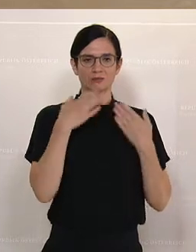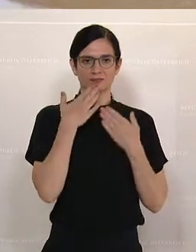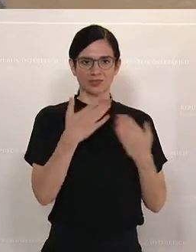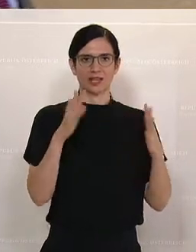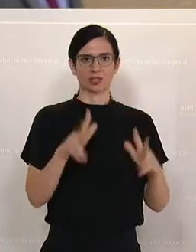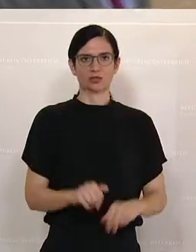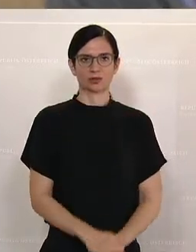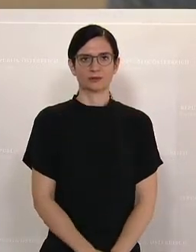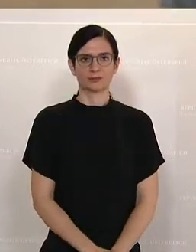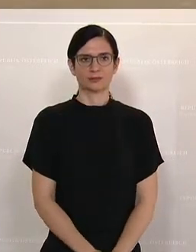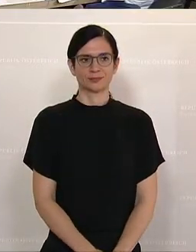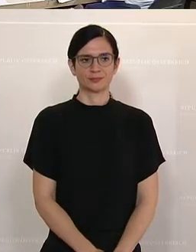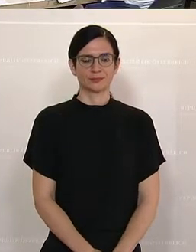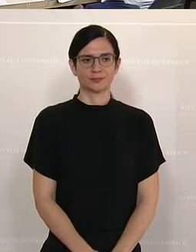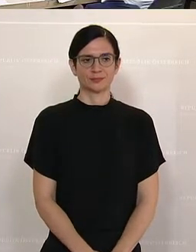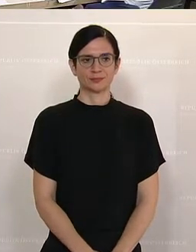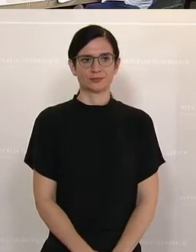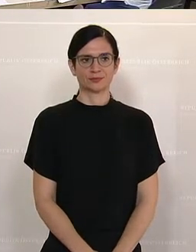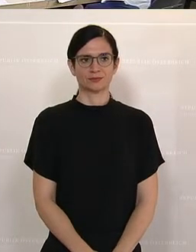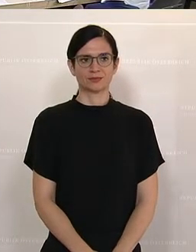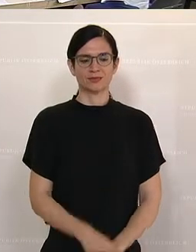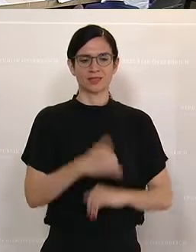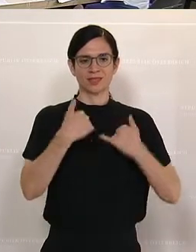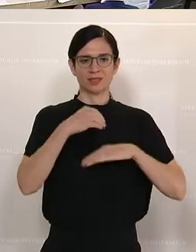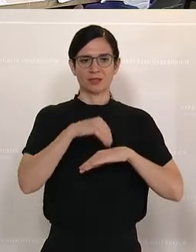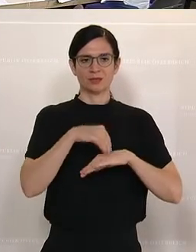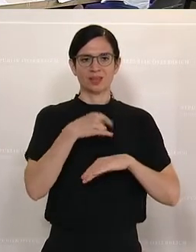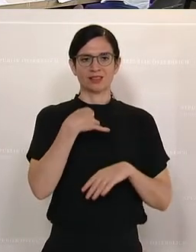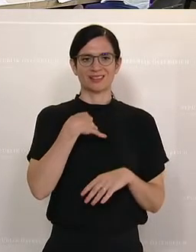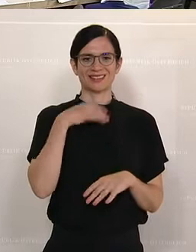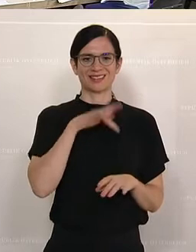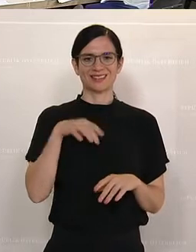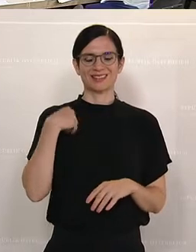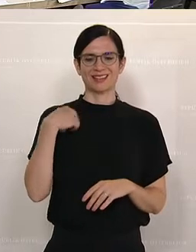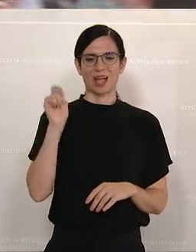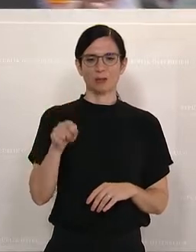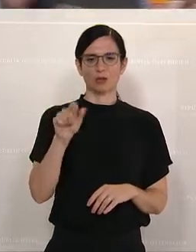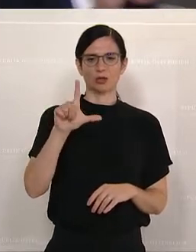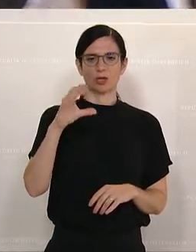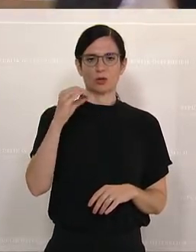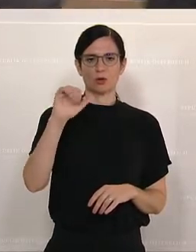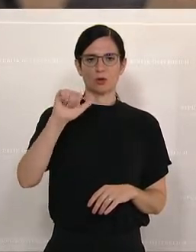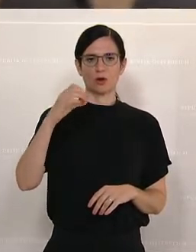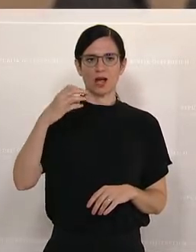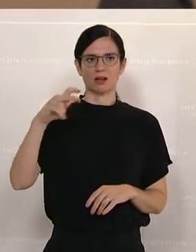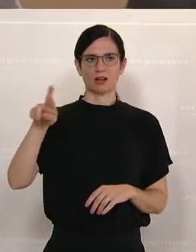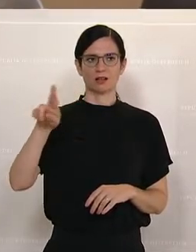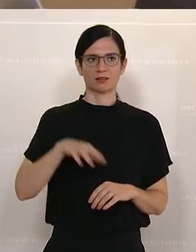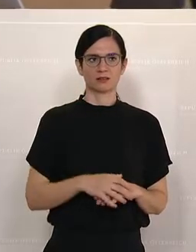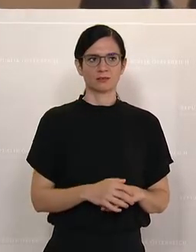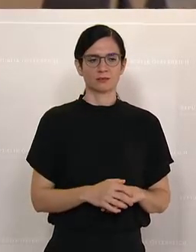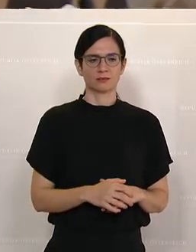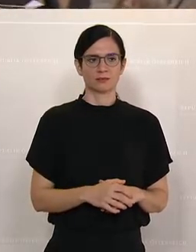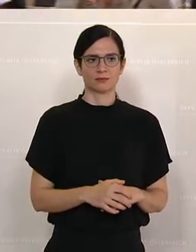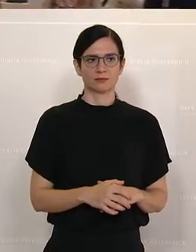Meine Damen und Herren, wir befinden uns im ersten von insgesamt drei Plenartagen vor der Sommerpause. Bis Freitag stehen in mehr als 50